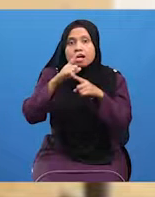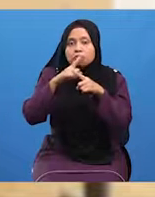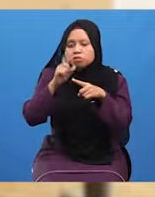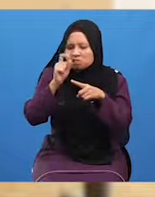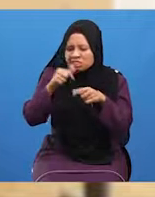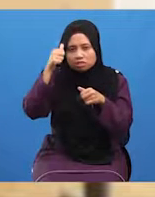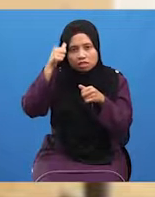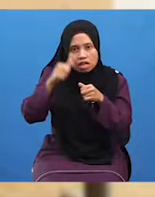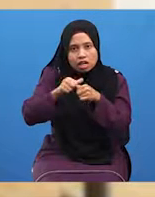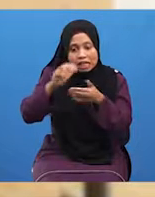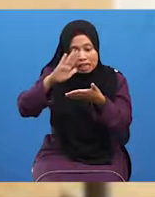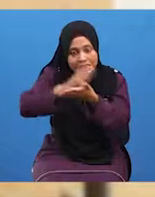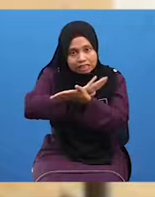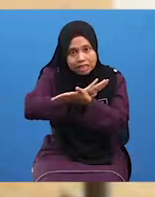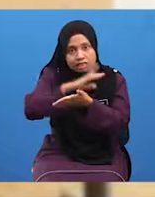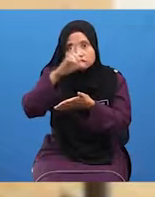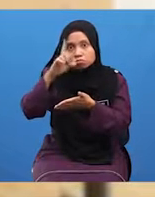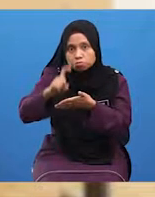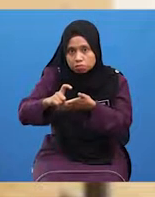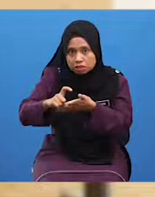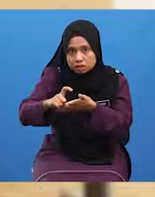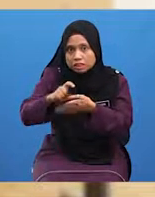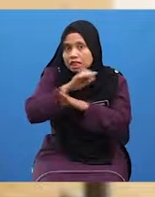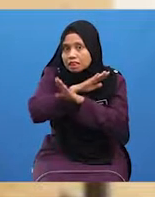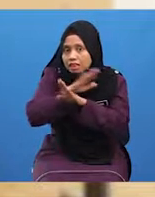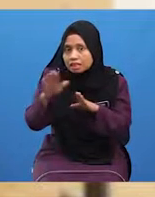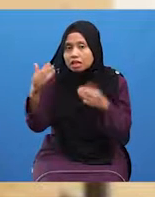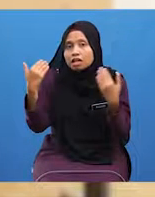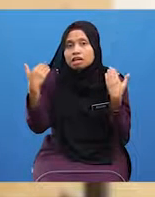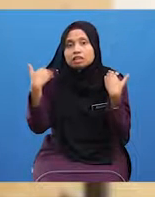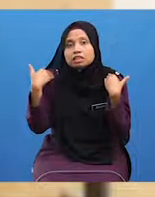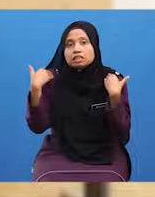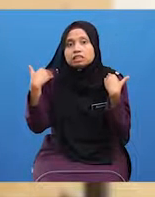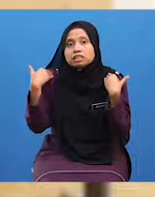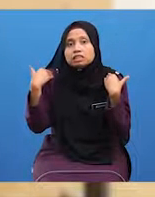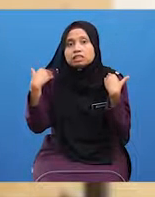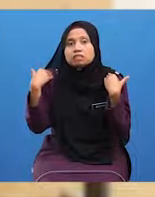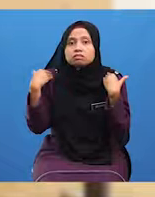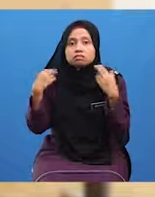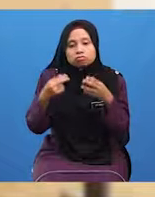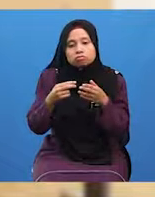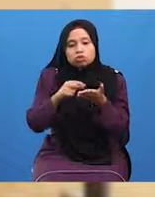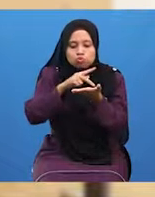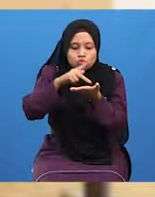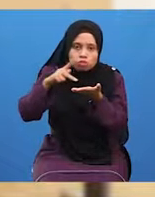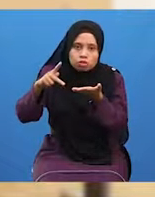diingat Kertas itu mestilah tidak mempunyai kalimah suci Allah